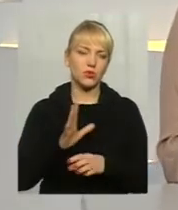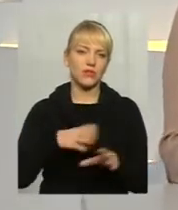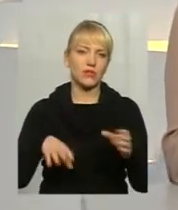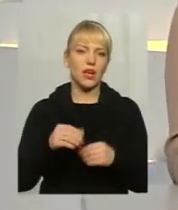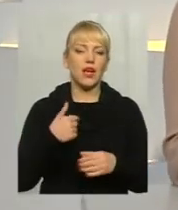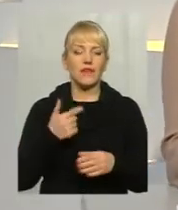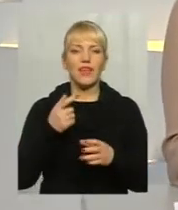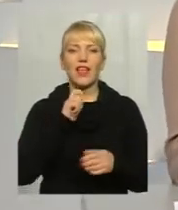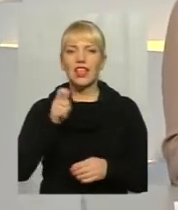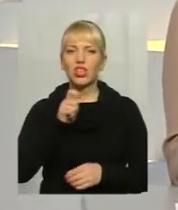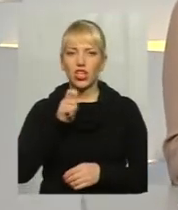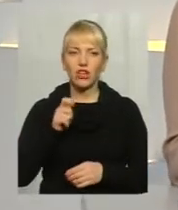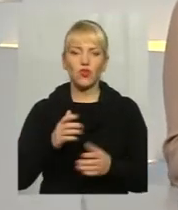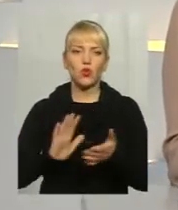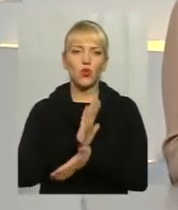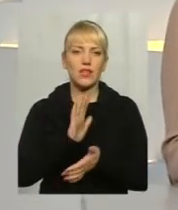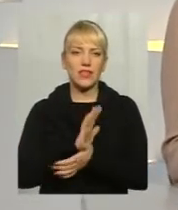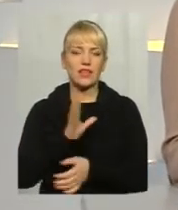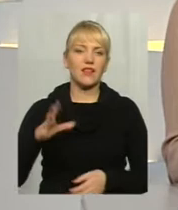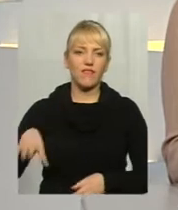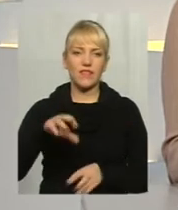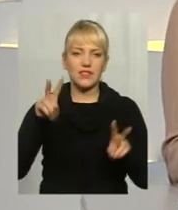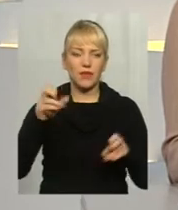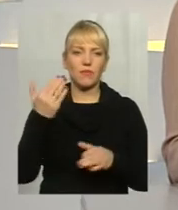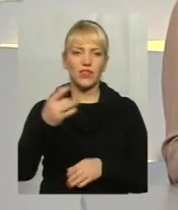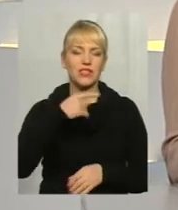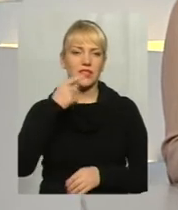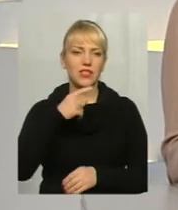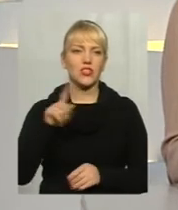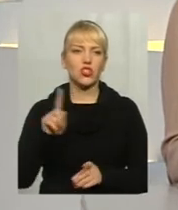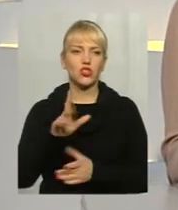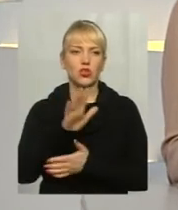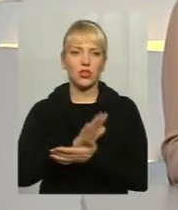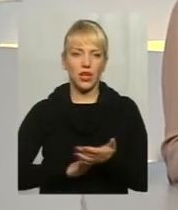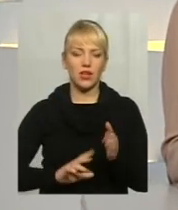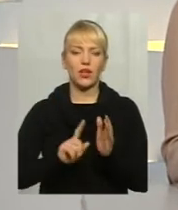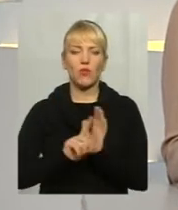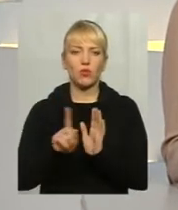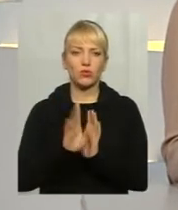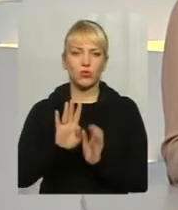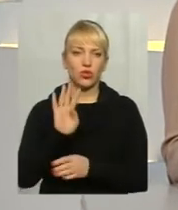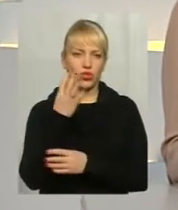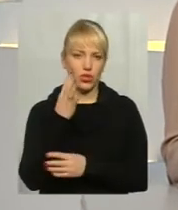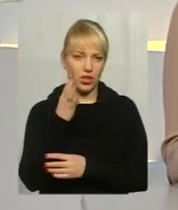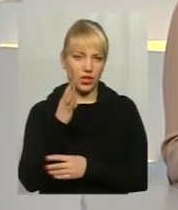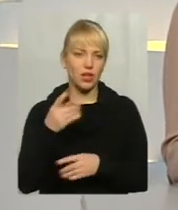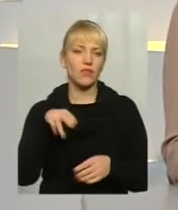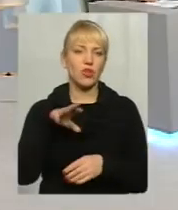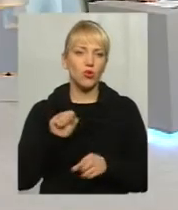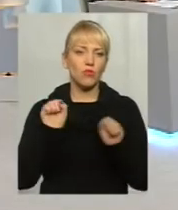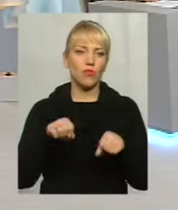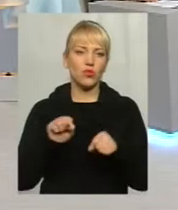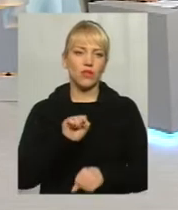«Всім» я зараз зацитую, як там було написано. Ви зазначили, що якщо і далі проїзд буде коштувати 4 гривні, то можлива